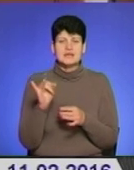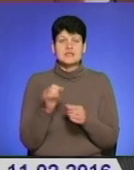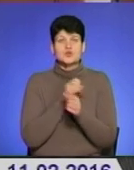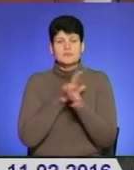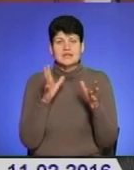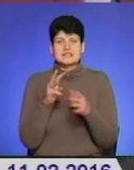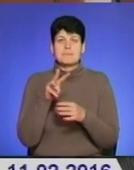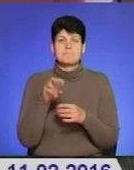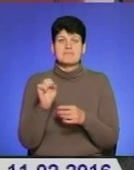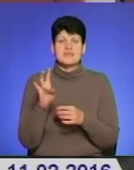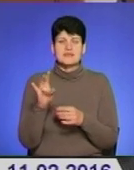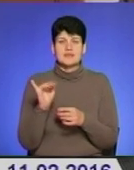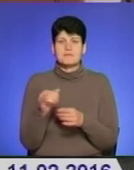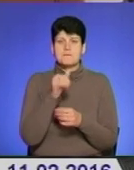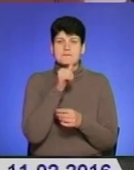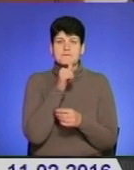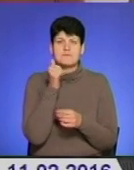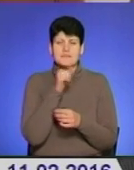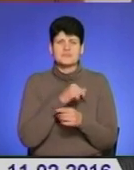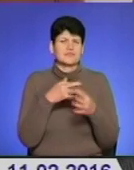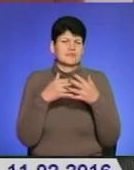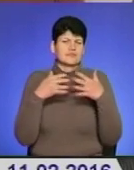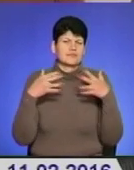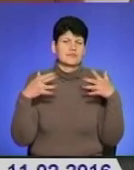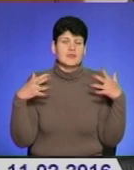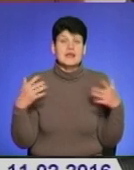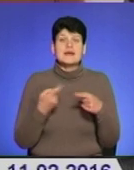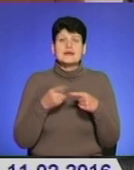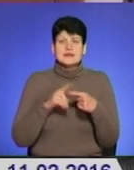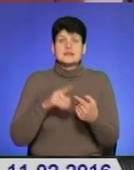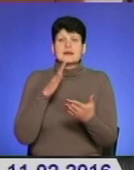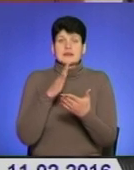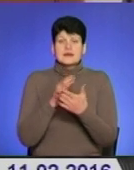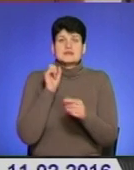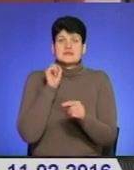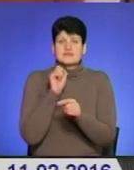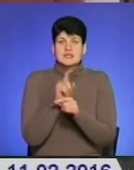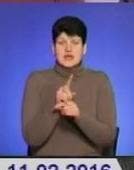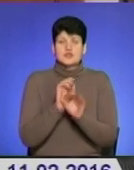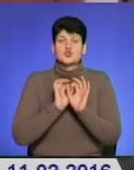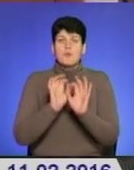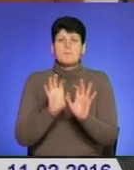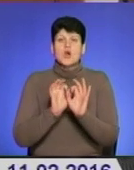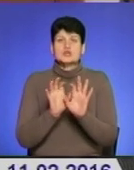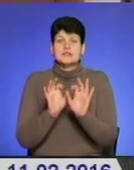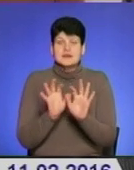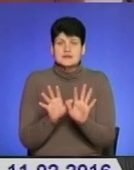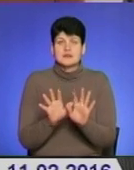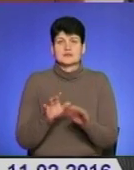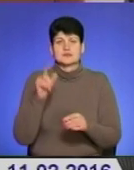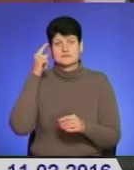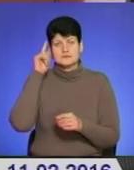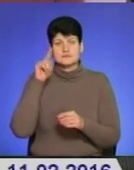мін пасток, мін спрямованої дії. Отже, власне, і це було завдання, щоб розказати, довести до відома